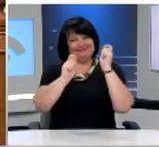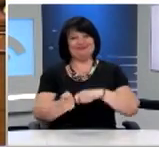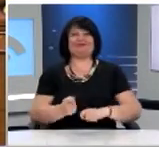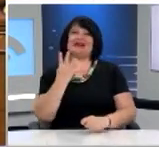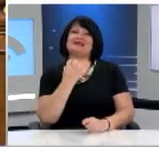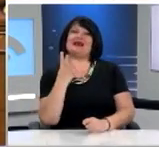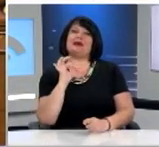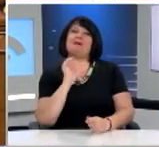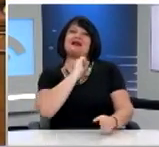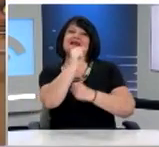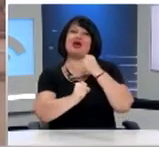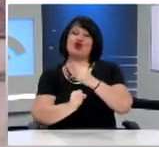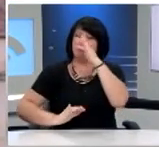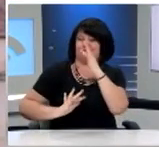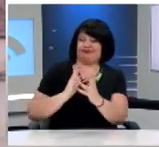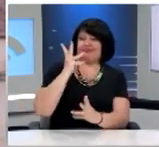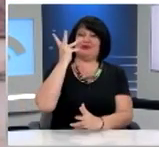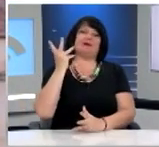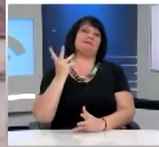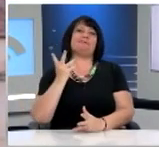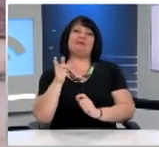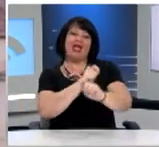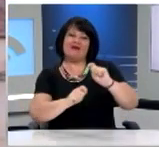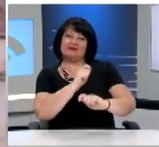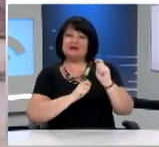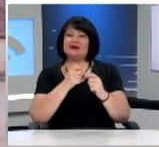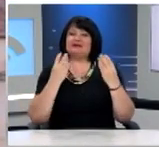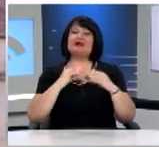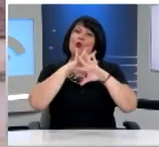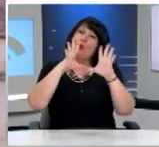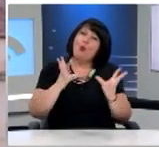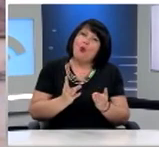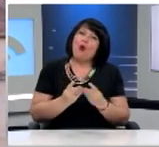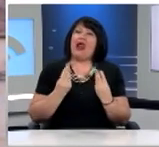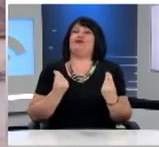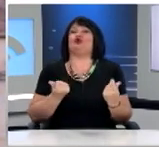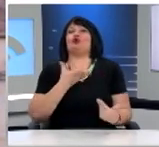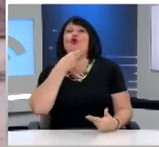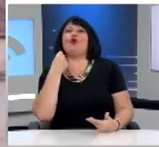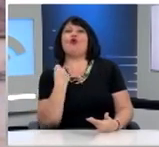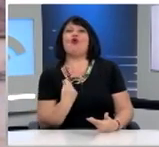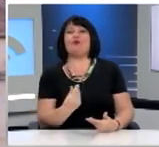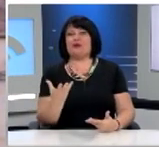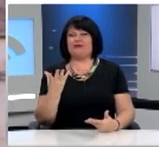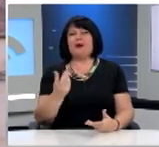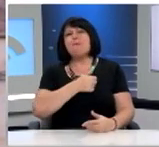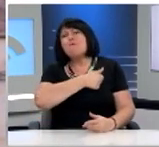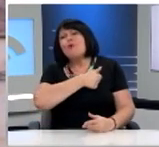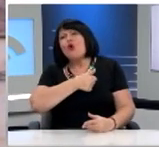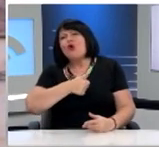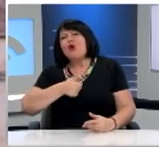-50 χρόνια της ακμής Που έδωσαν όλη αυτή την ανεπανάληπτη